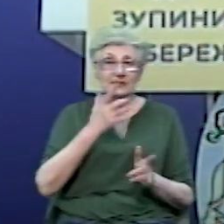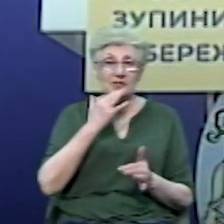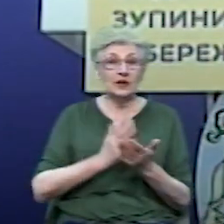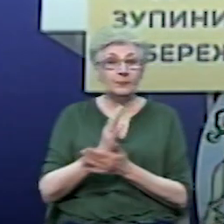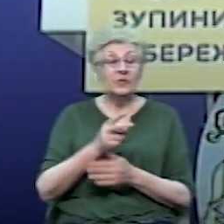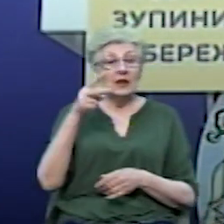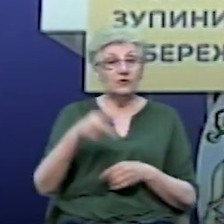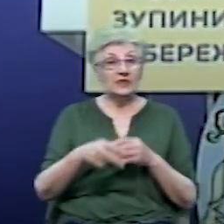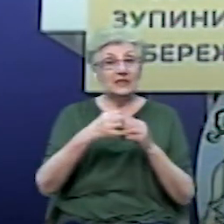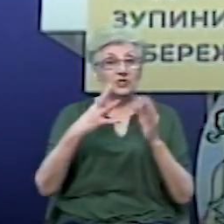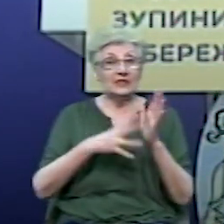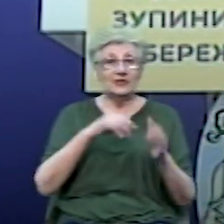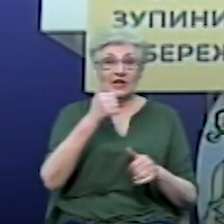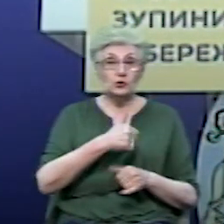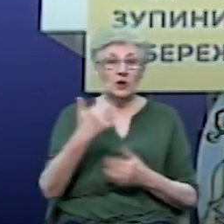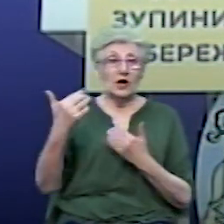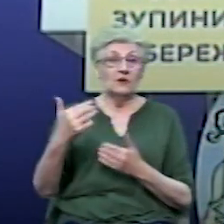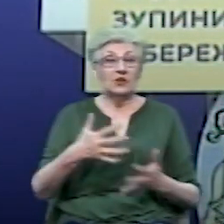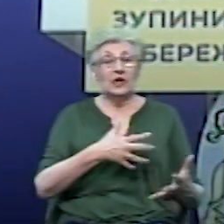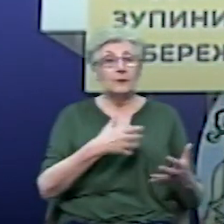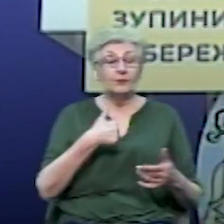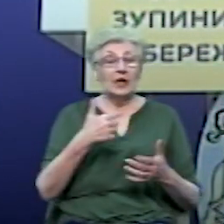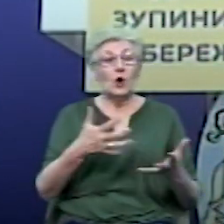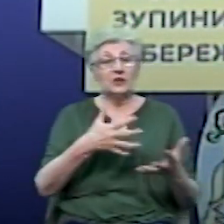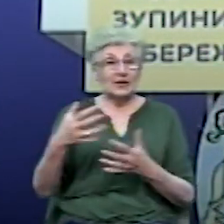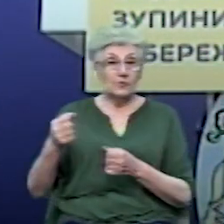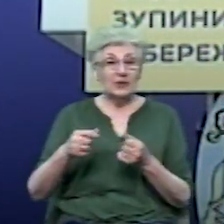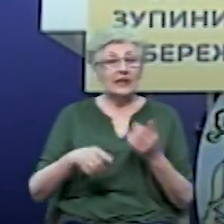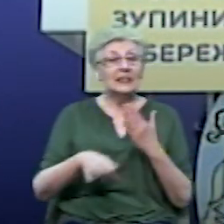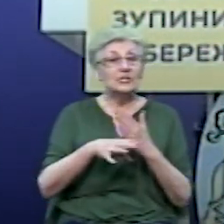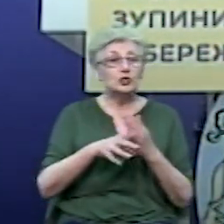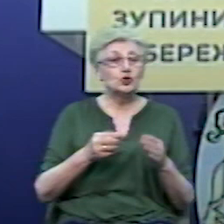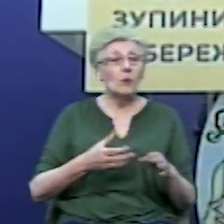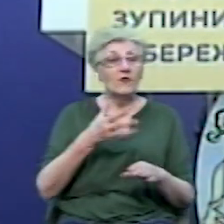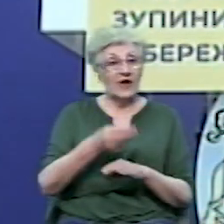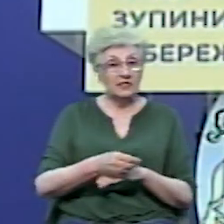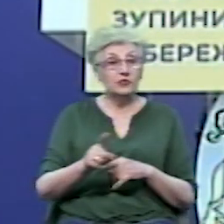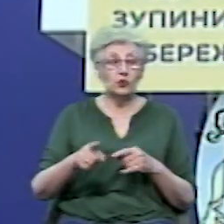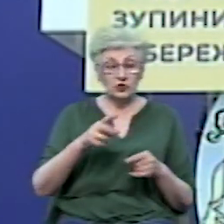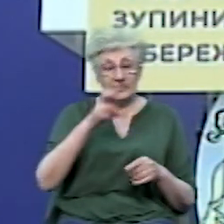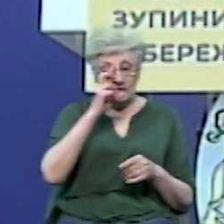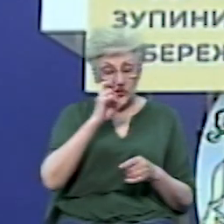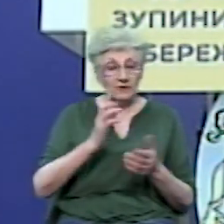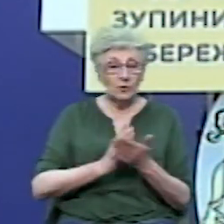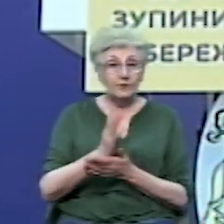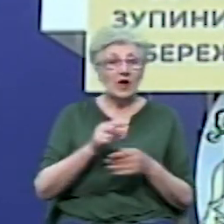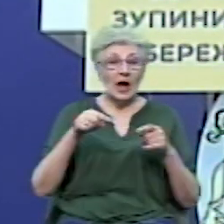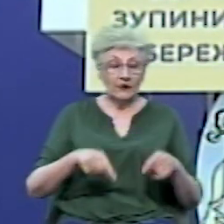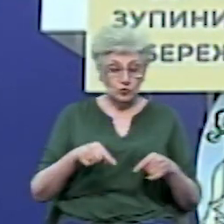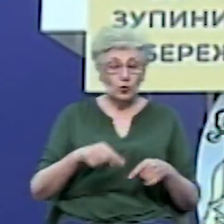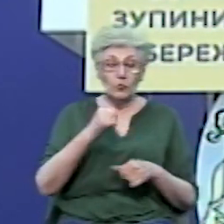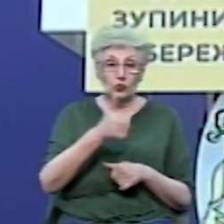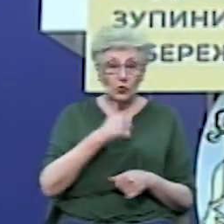2019 році вони отримували медичну субвенцію з державного бюджету. У цьому році вони ці кошти отримують з НЦЗУ. В них